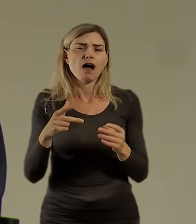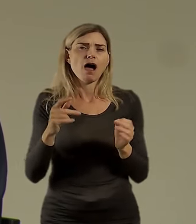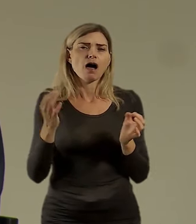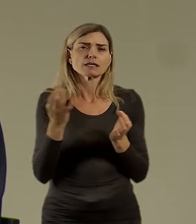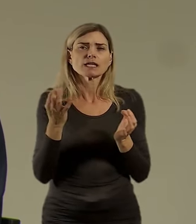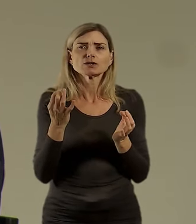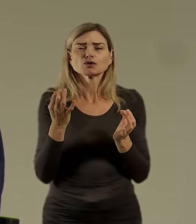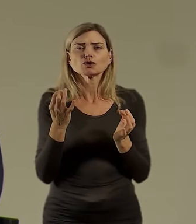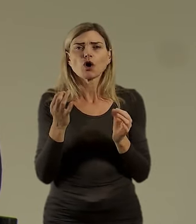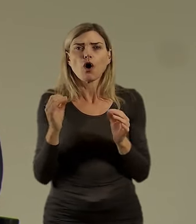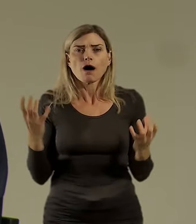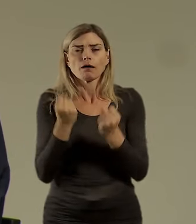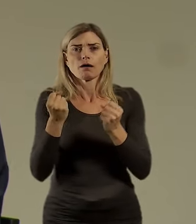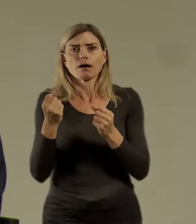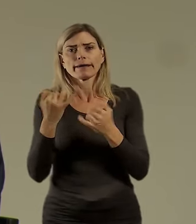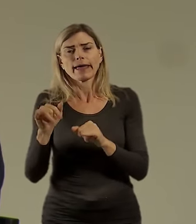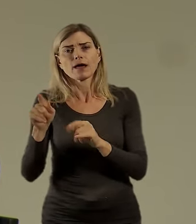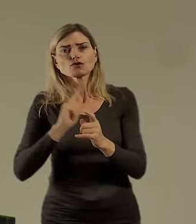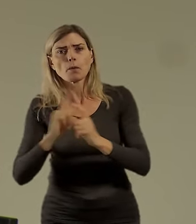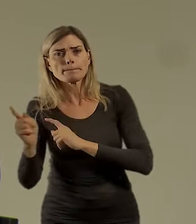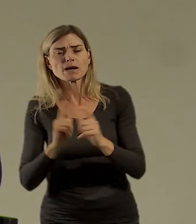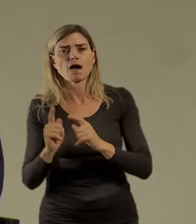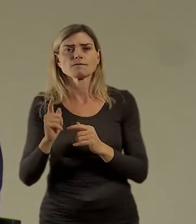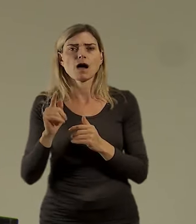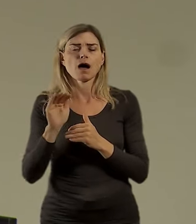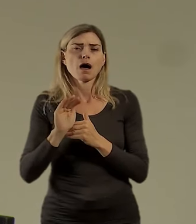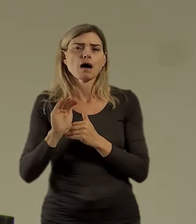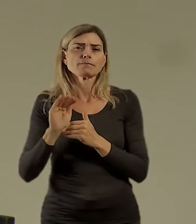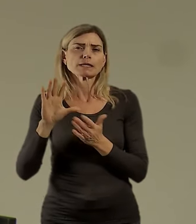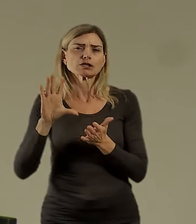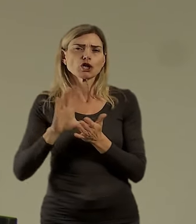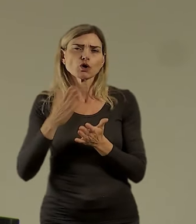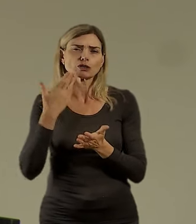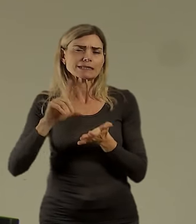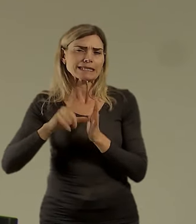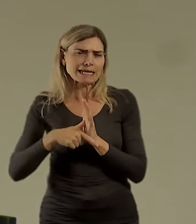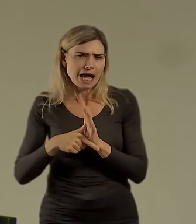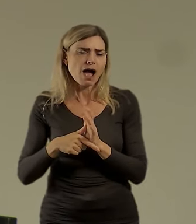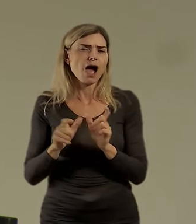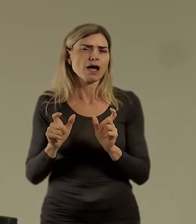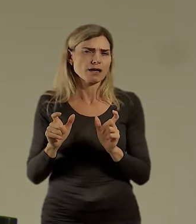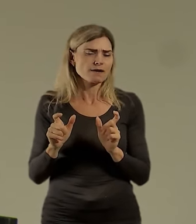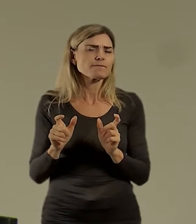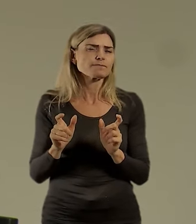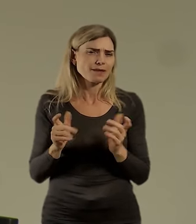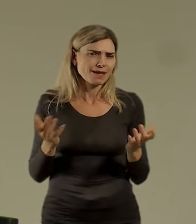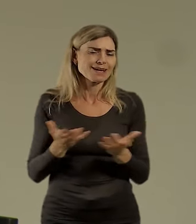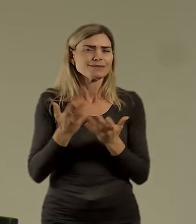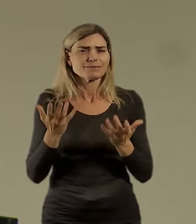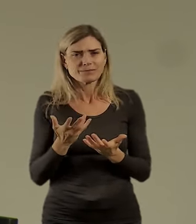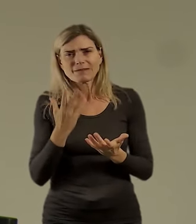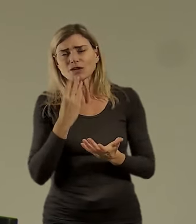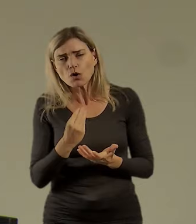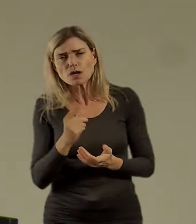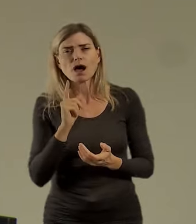těch příměstských doprav od toho velkého tlaku. A určitě je to jedna